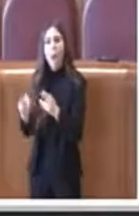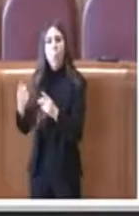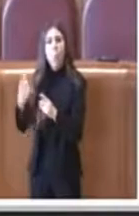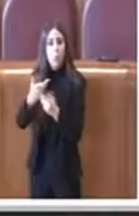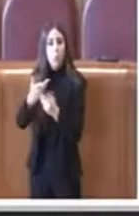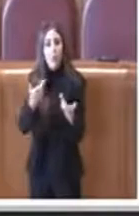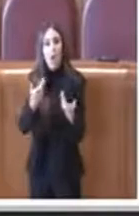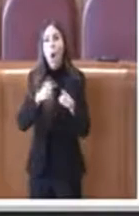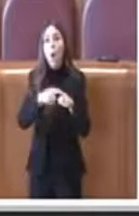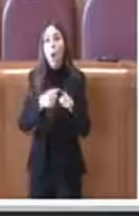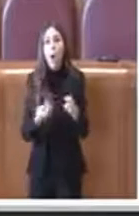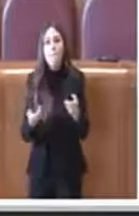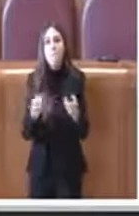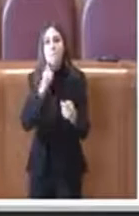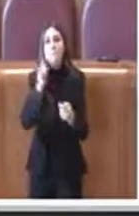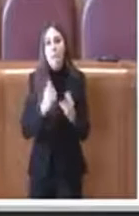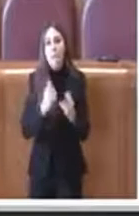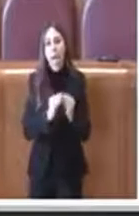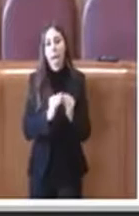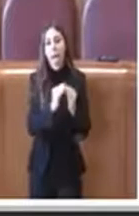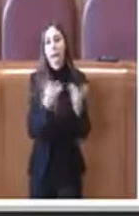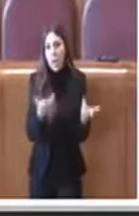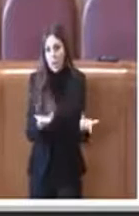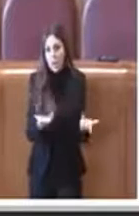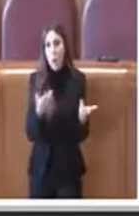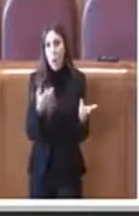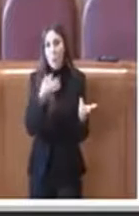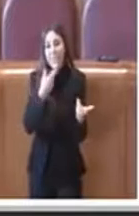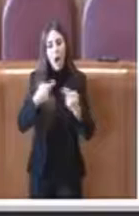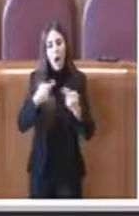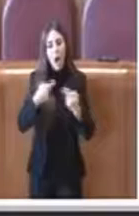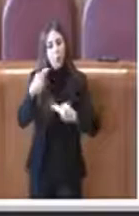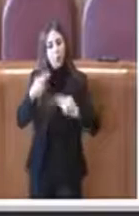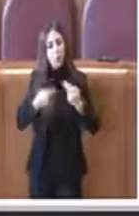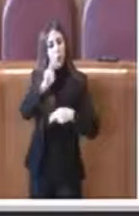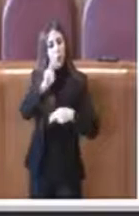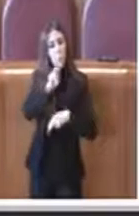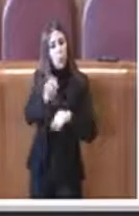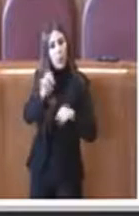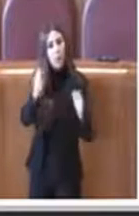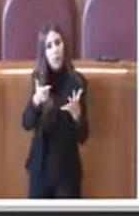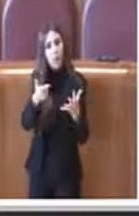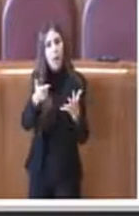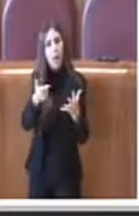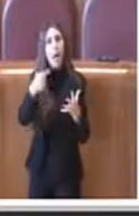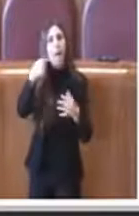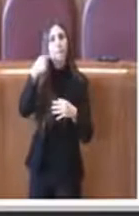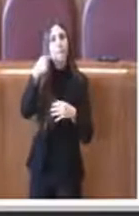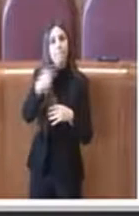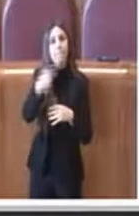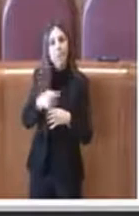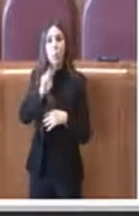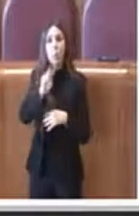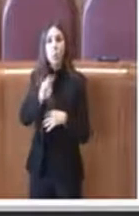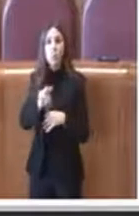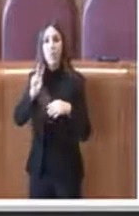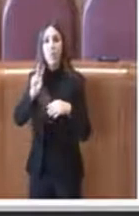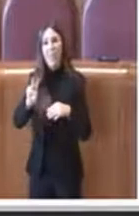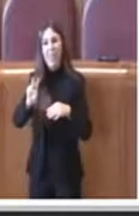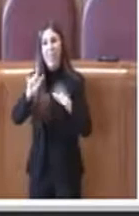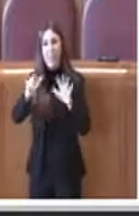a determinare la situazione del bilancio 2017 a meno 227